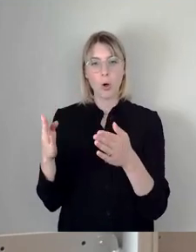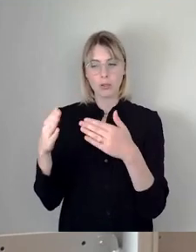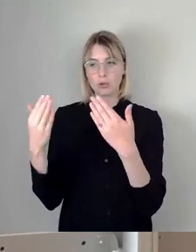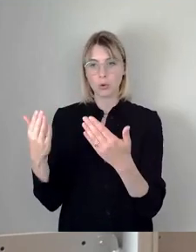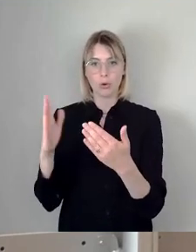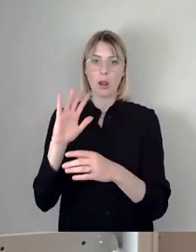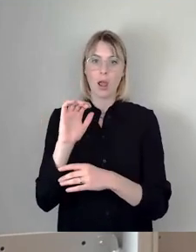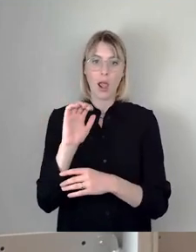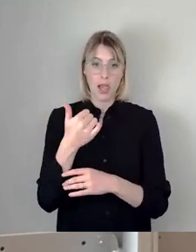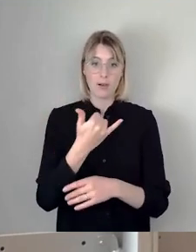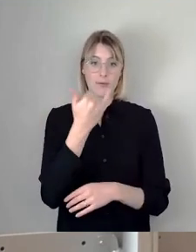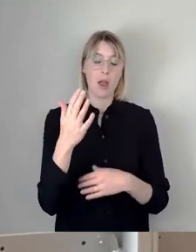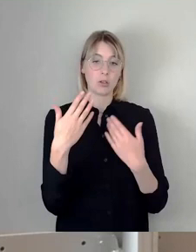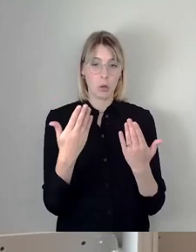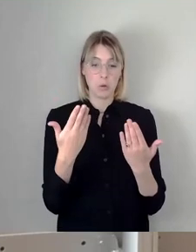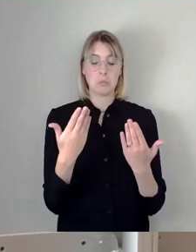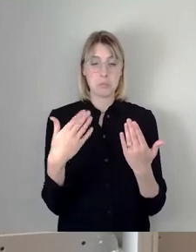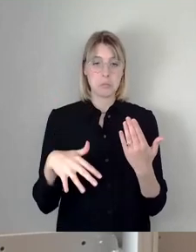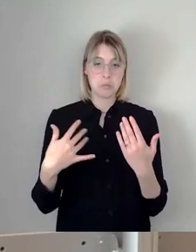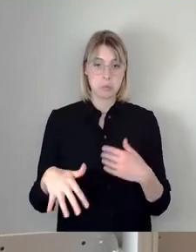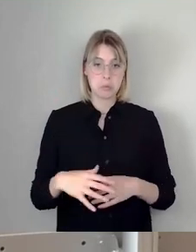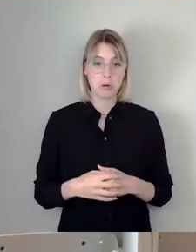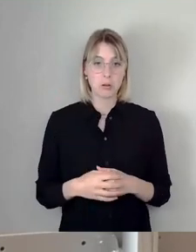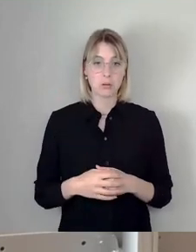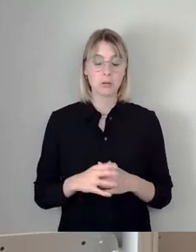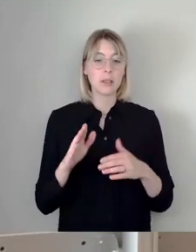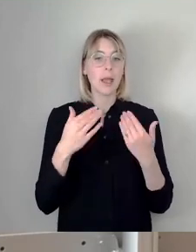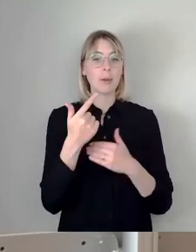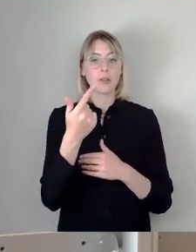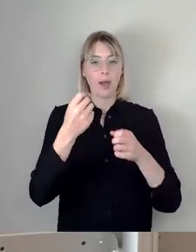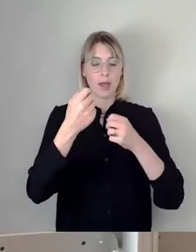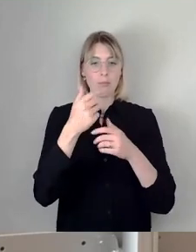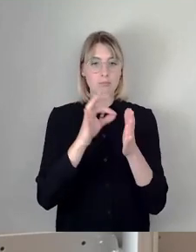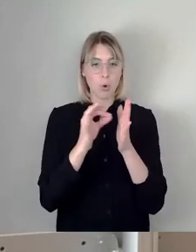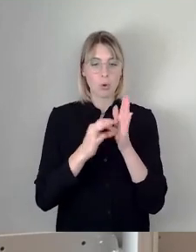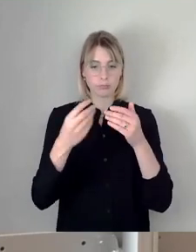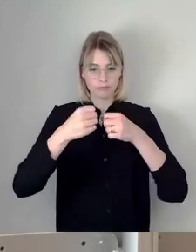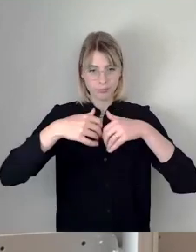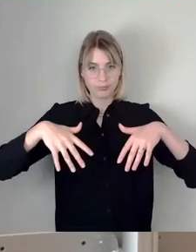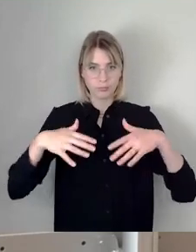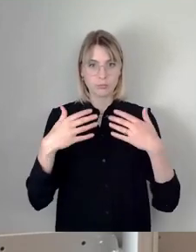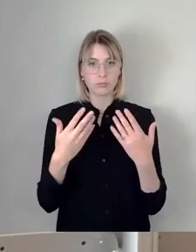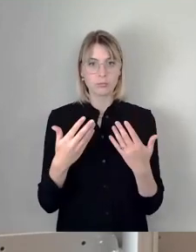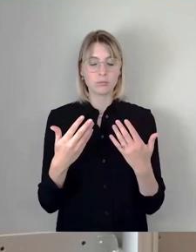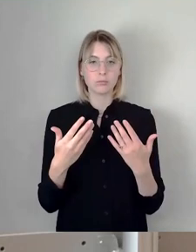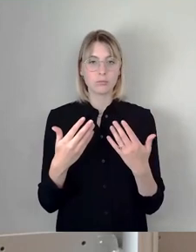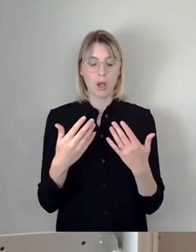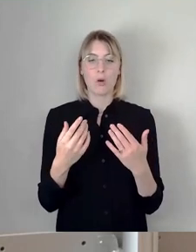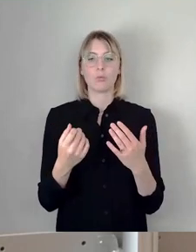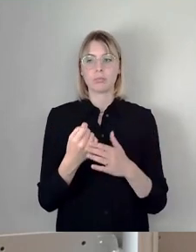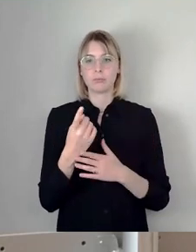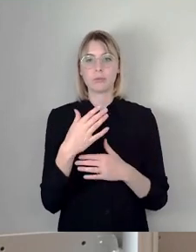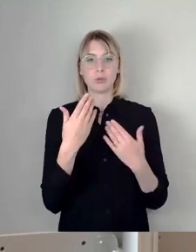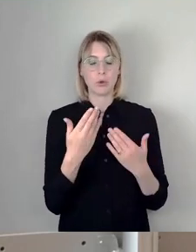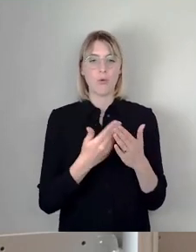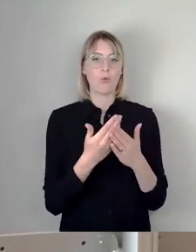sportlich. Dort sind zwei Unterpunkte angefügt. Es ist auch erstaunlich, dass ich im Prinzip diese Vorlage einführen muss, macht der Bürgermeister natürlich